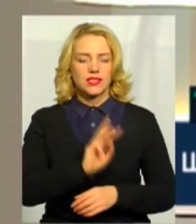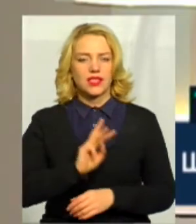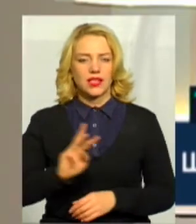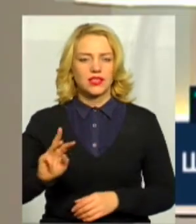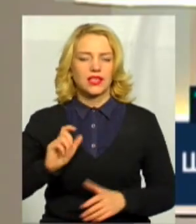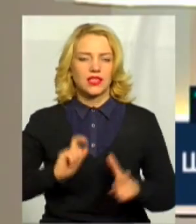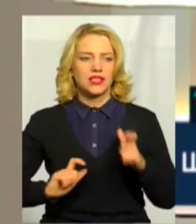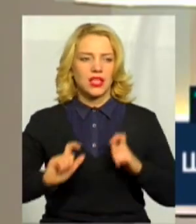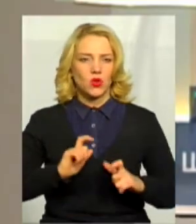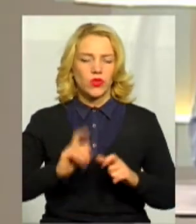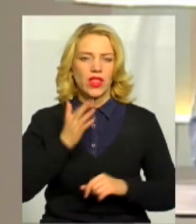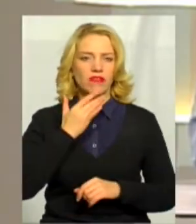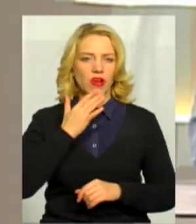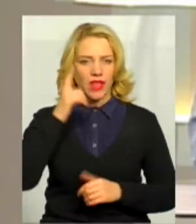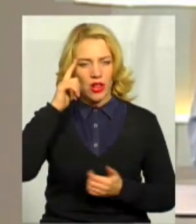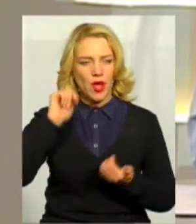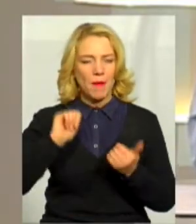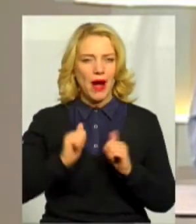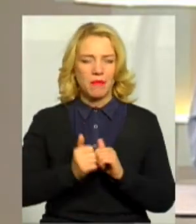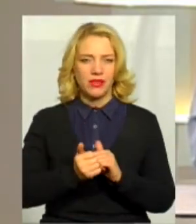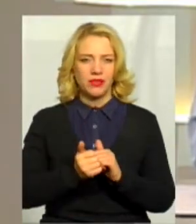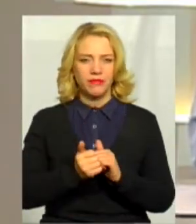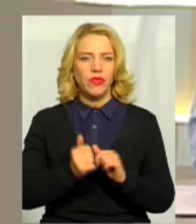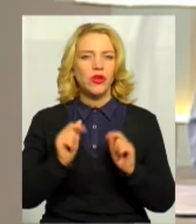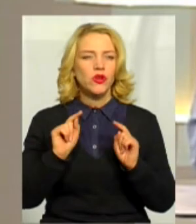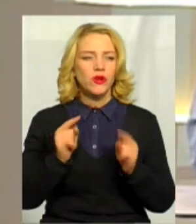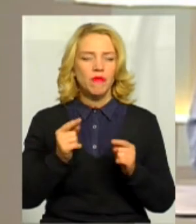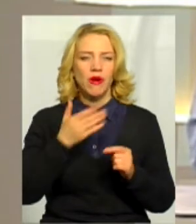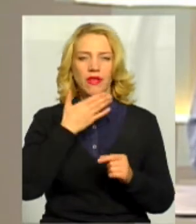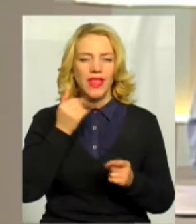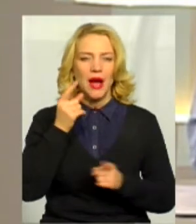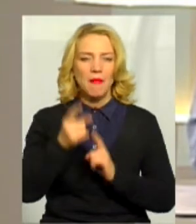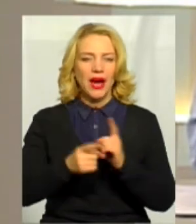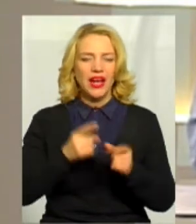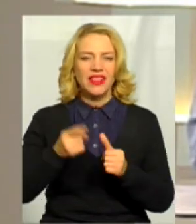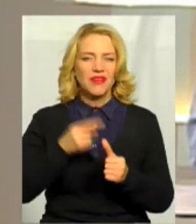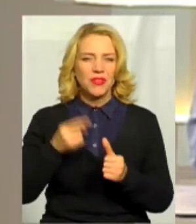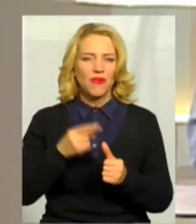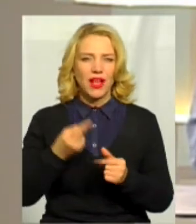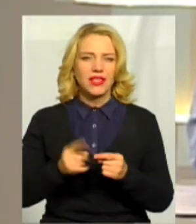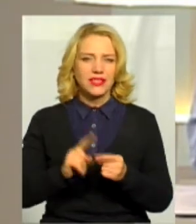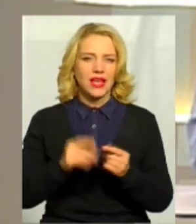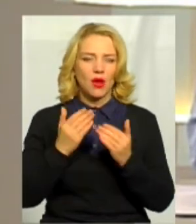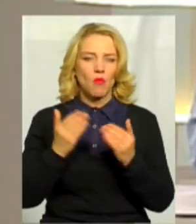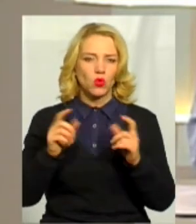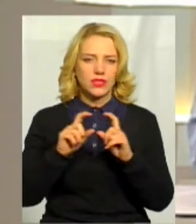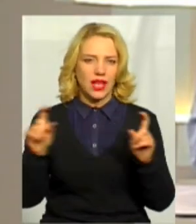національної пам'яті. Чому не перейменували до цієї пори музей?